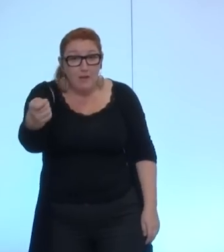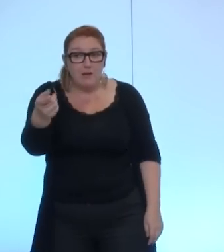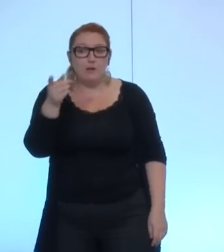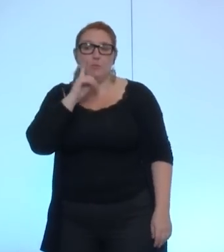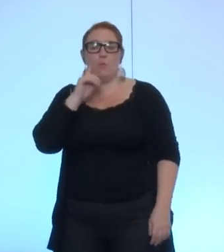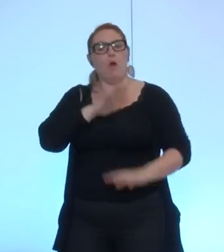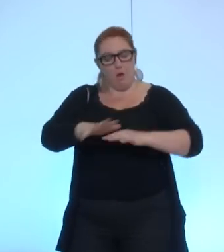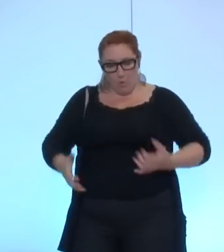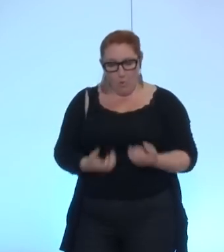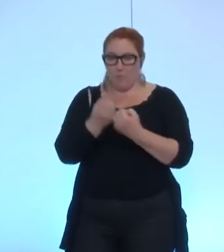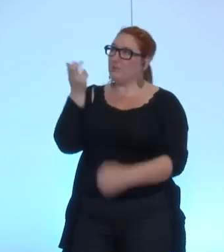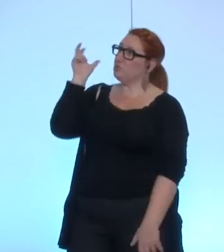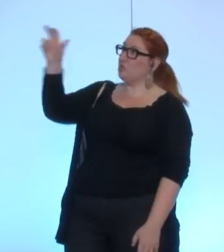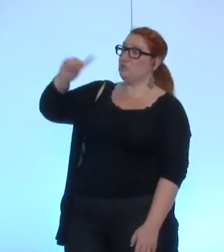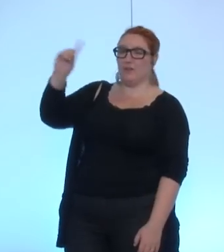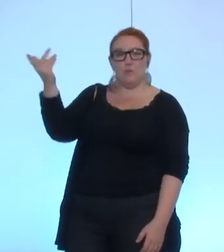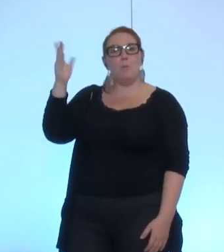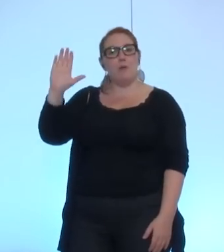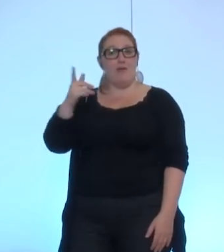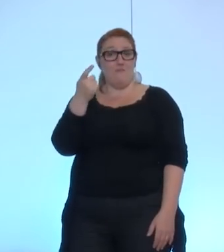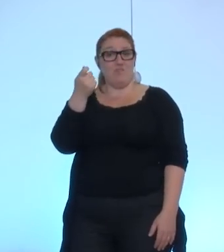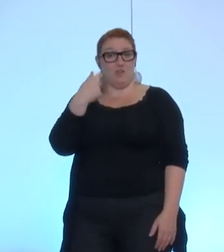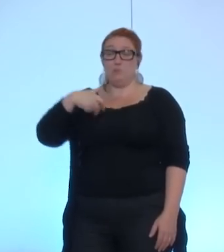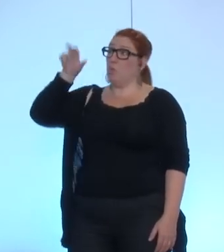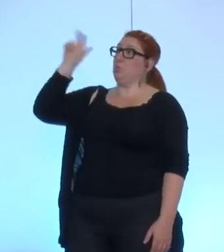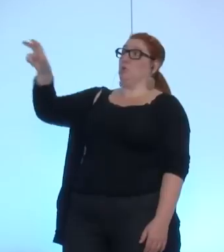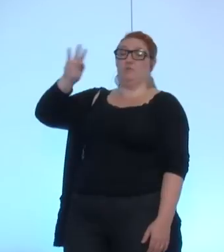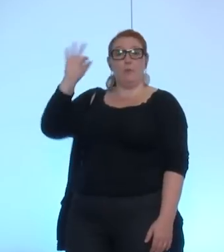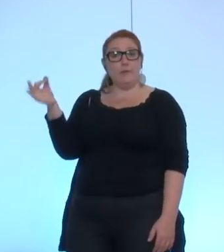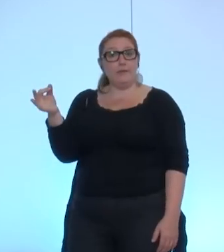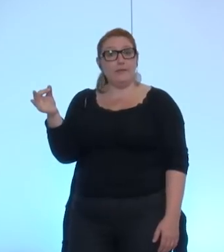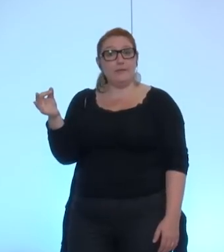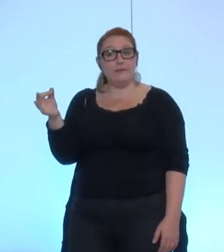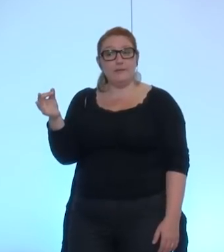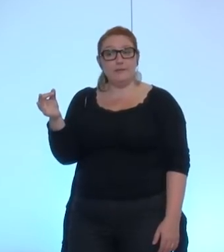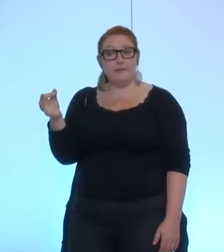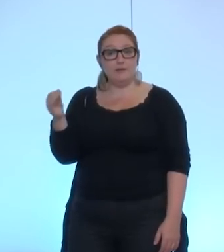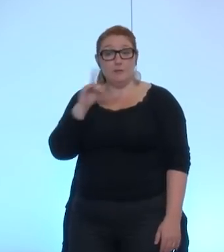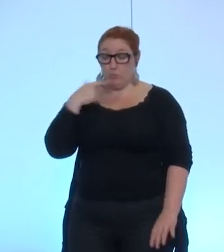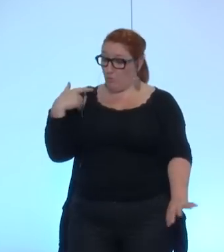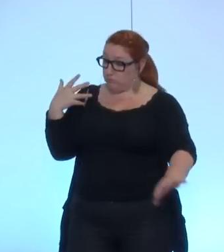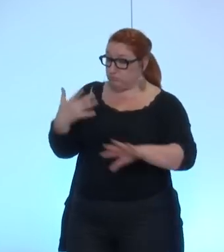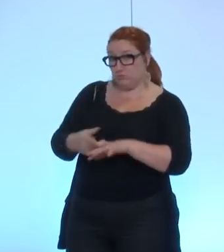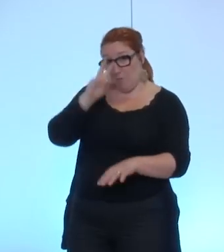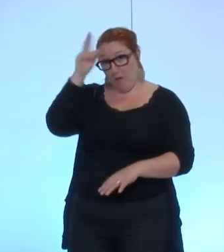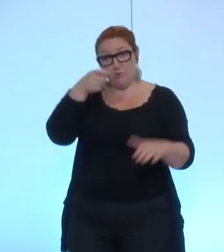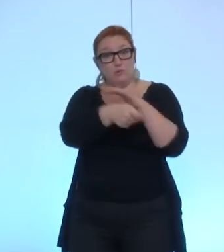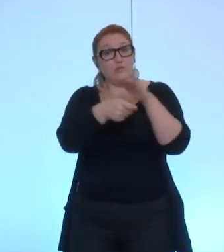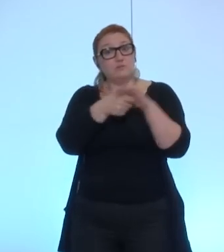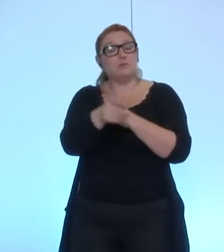un transfert de compétences les financements ou une partie des financements que nous assurions sur ces opérations là parce que la métro